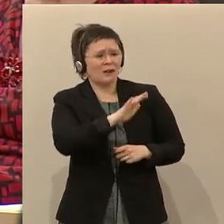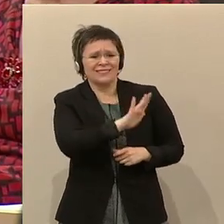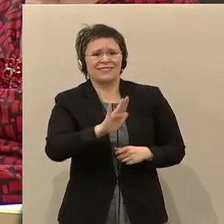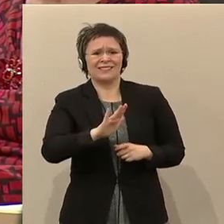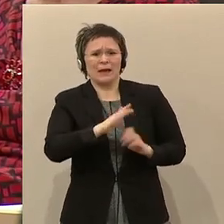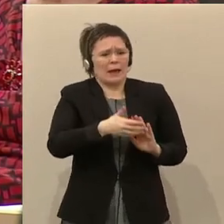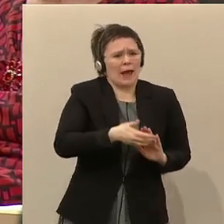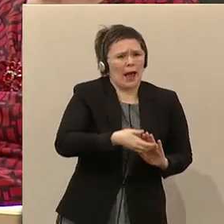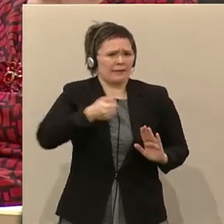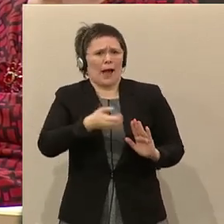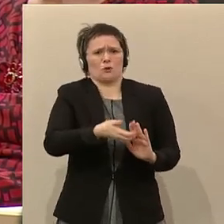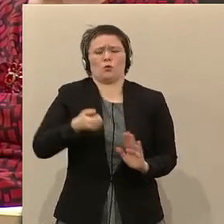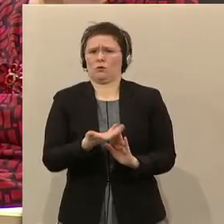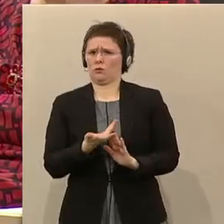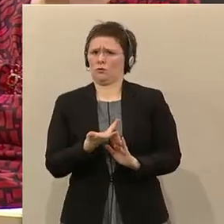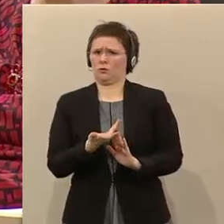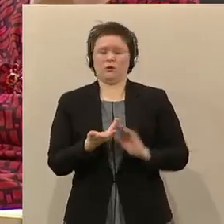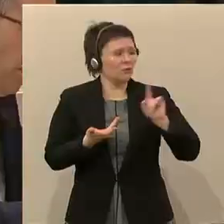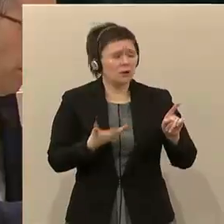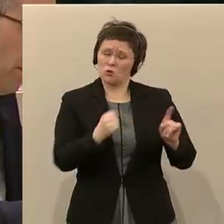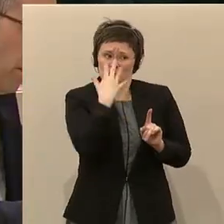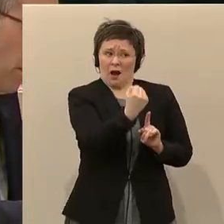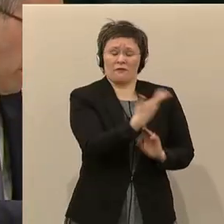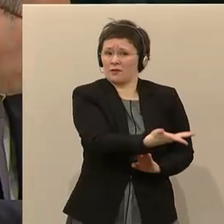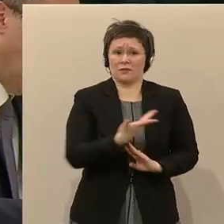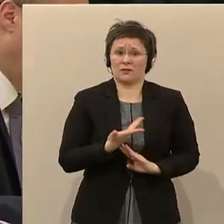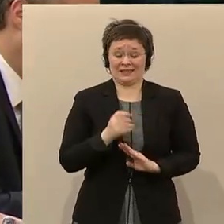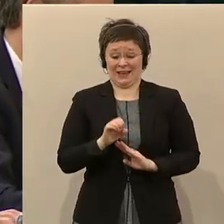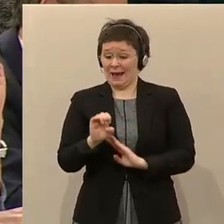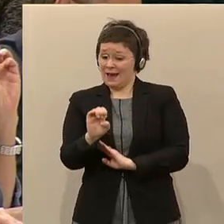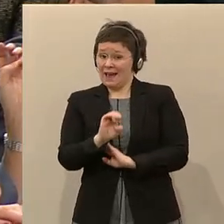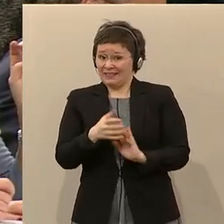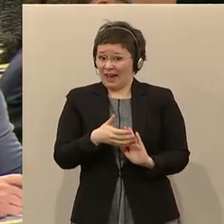Sie ja mal betrachten. Denn was ist denn anders als eine Enteignung